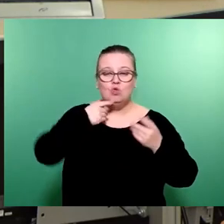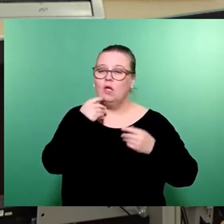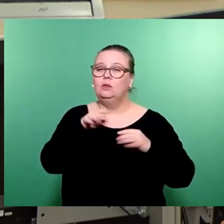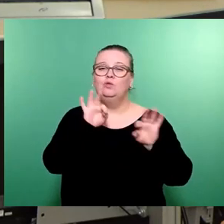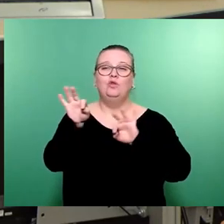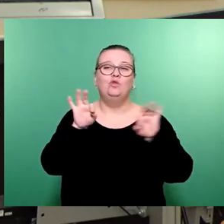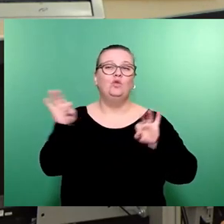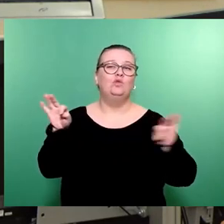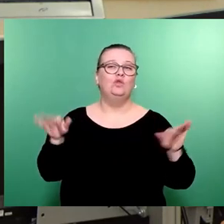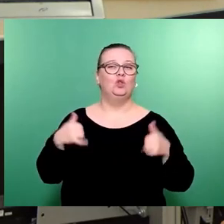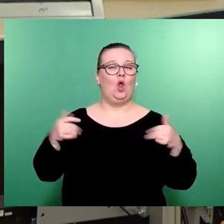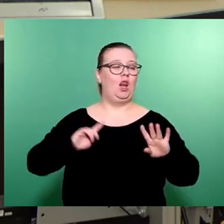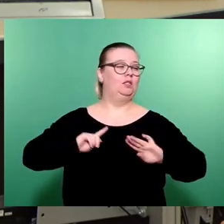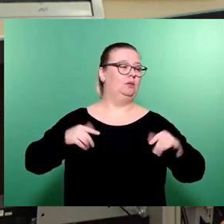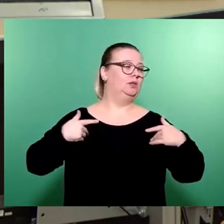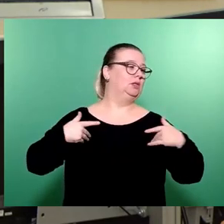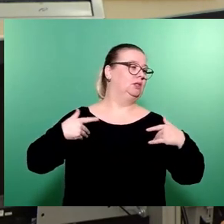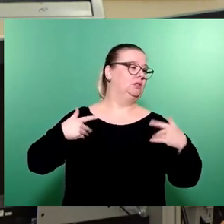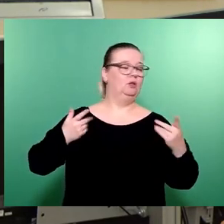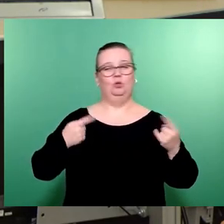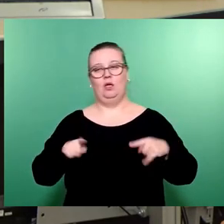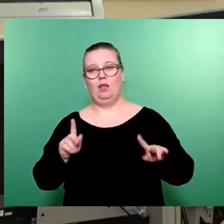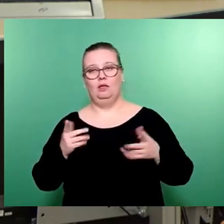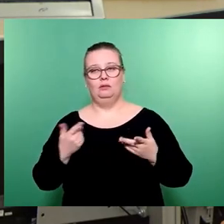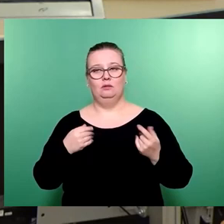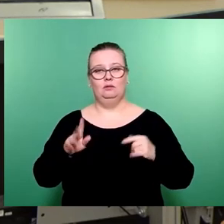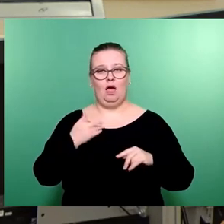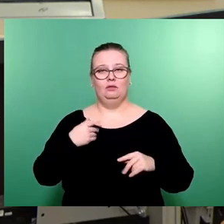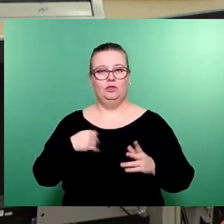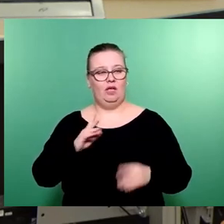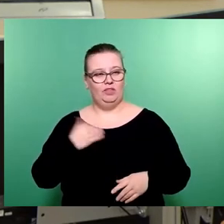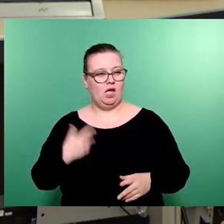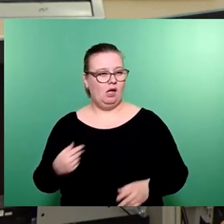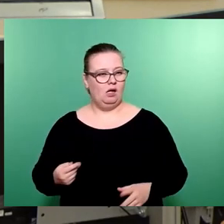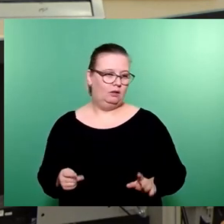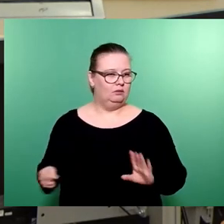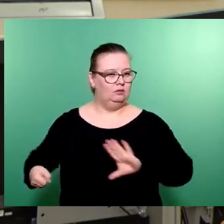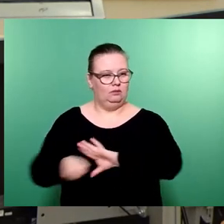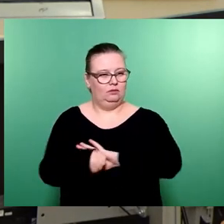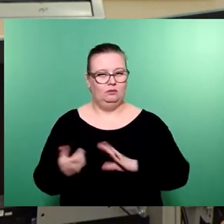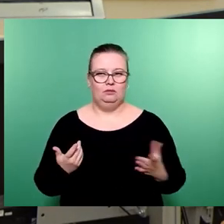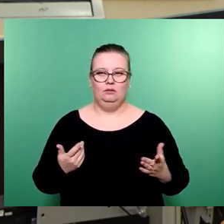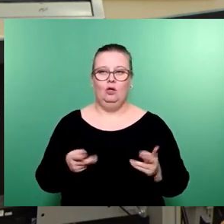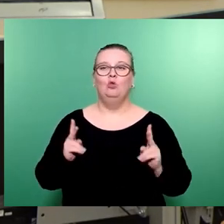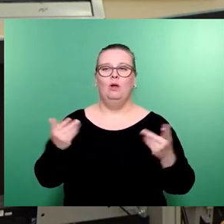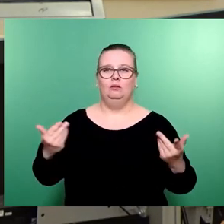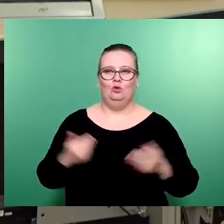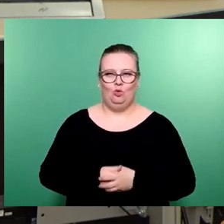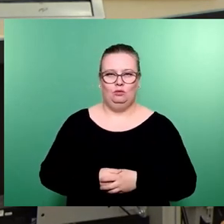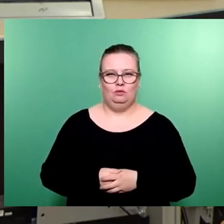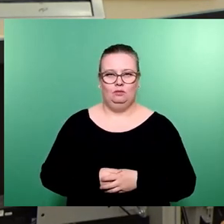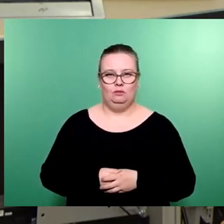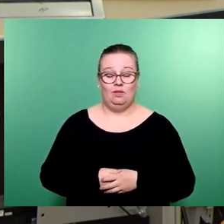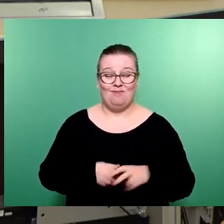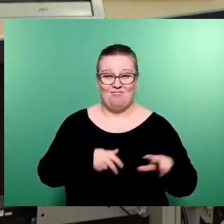sagen, wie toll sie sind und die anderen im Grunde genommen eine Giftspritze dabei haben. Das ist vielleicht auch normal in Haushaltsverhandlungen. Aber Sie